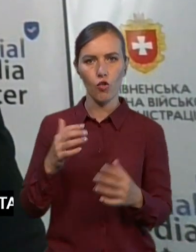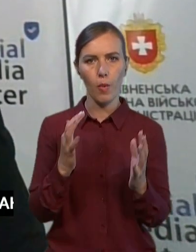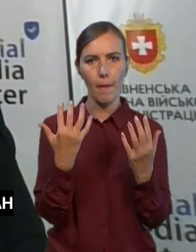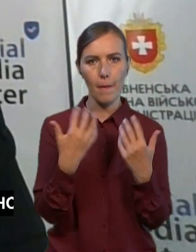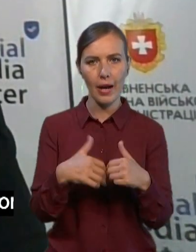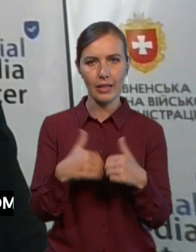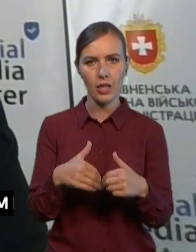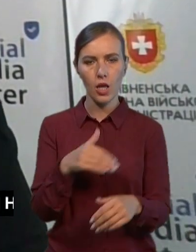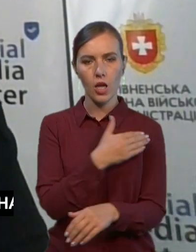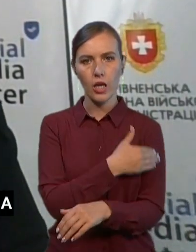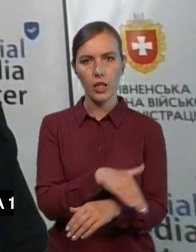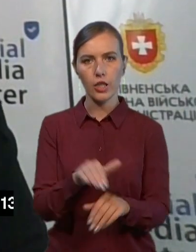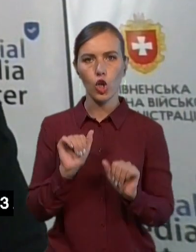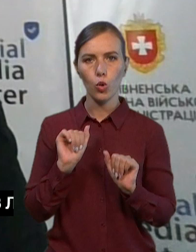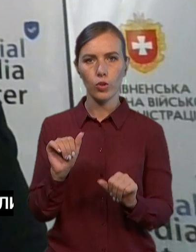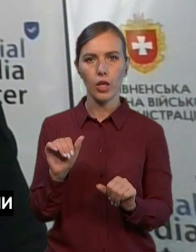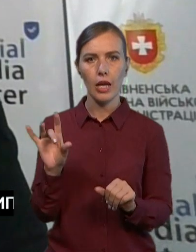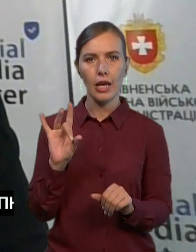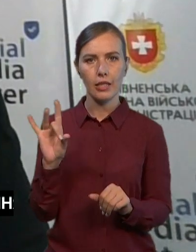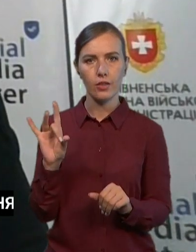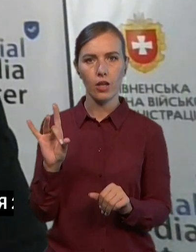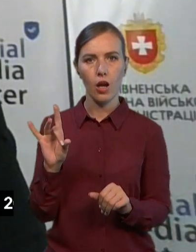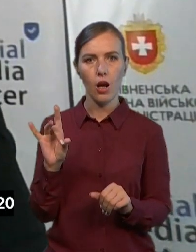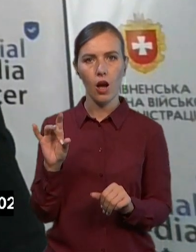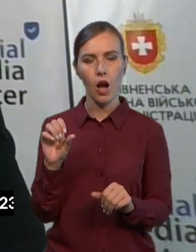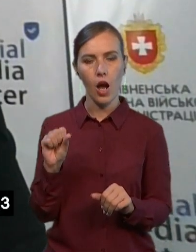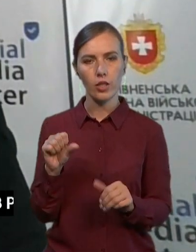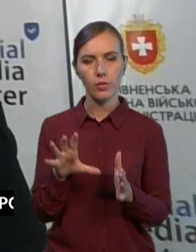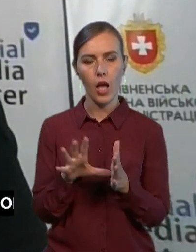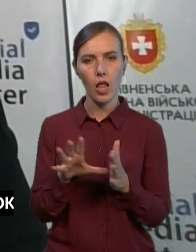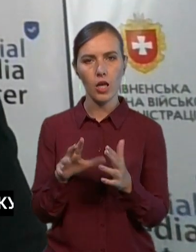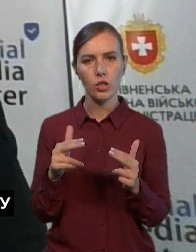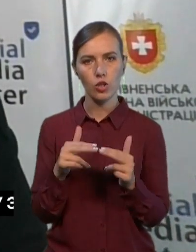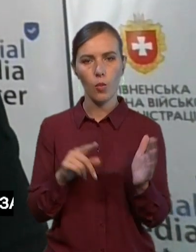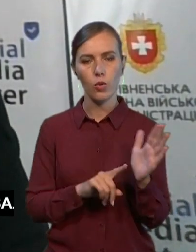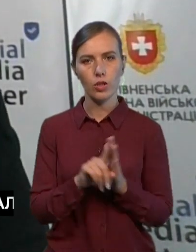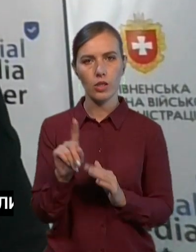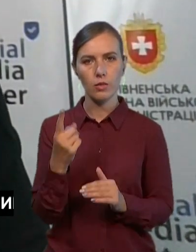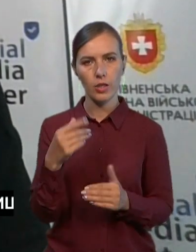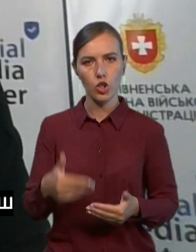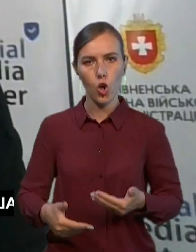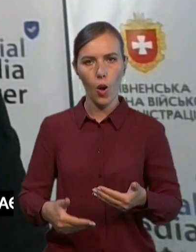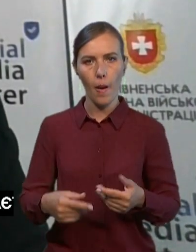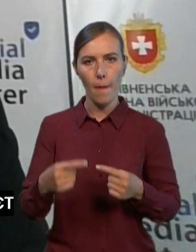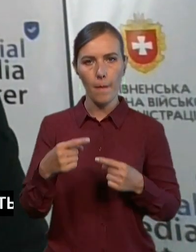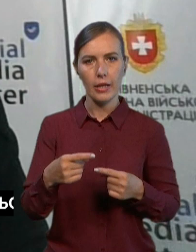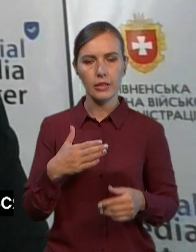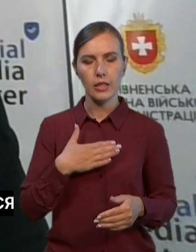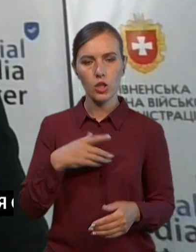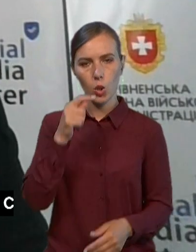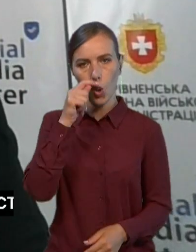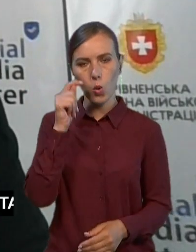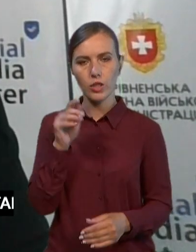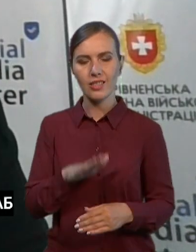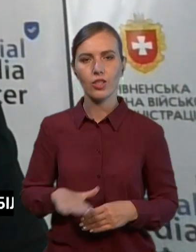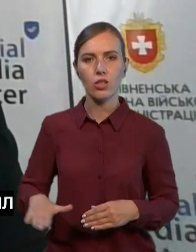Рівненської атомної електростанції починається з першого метра нашої української землі. Тому що